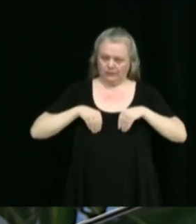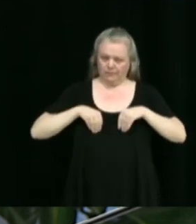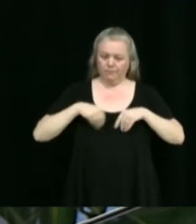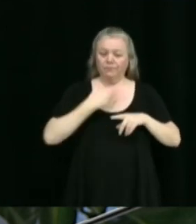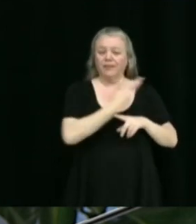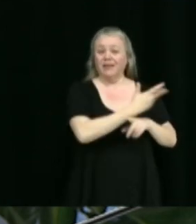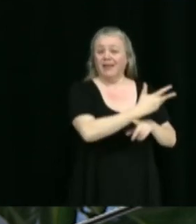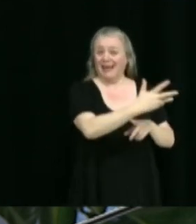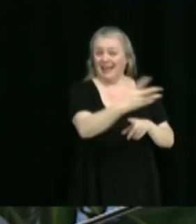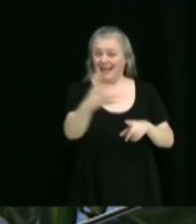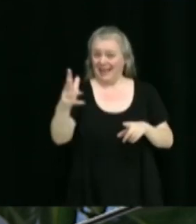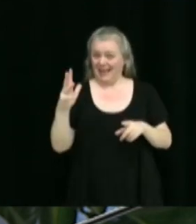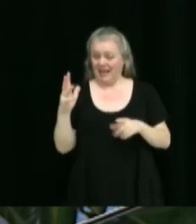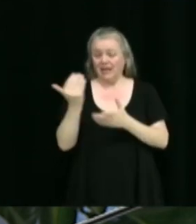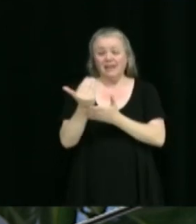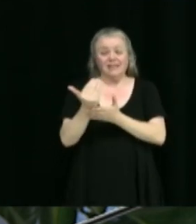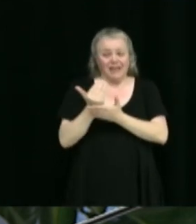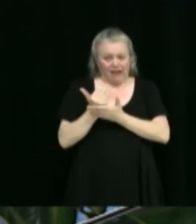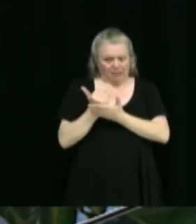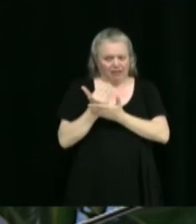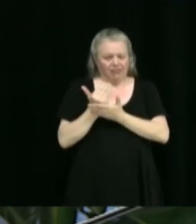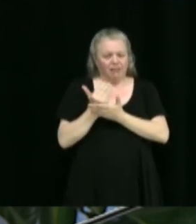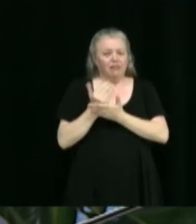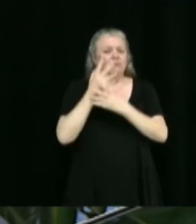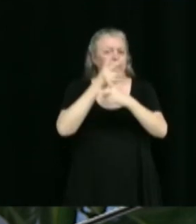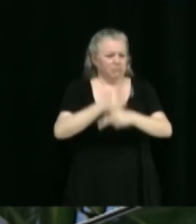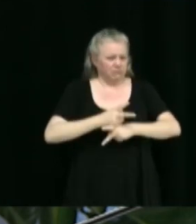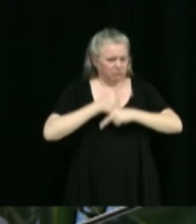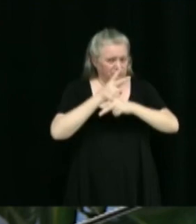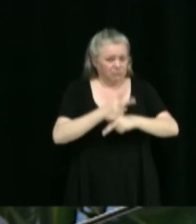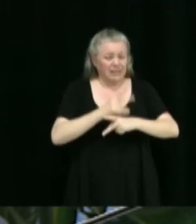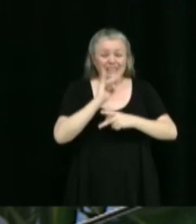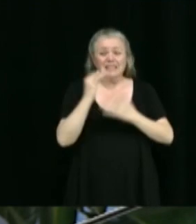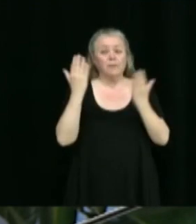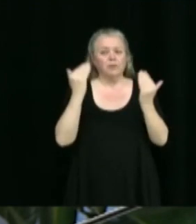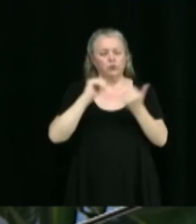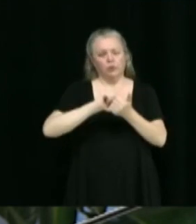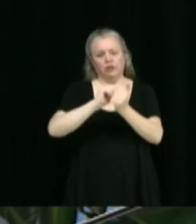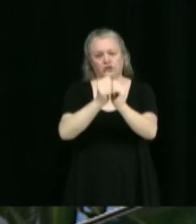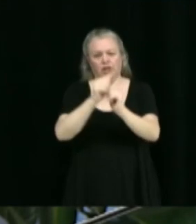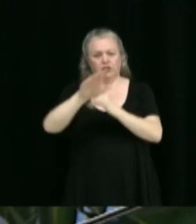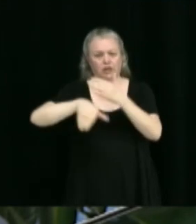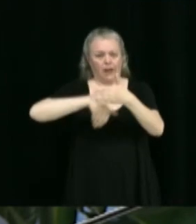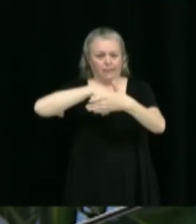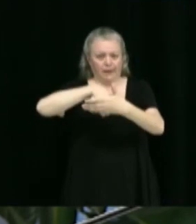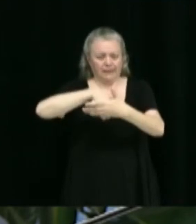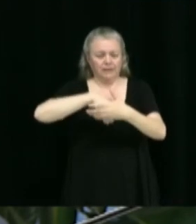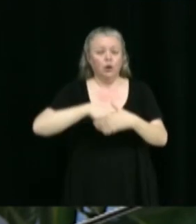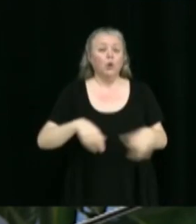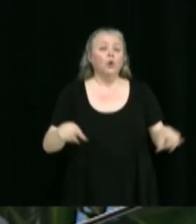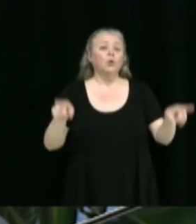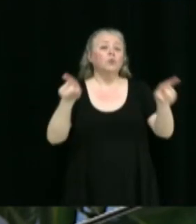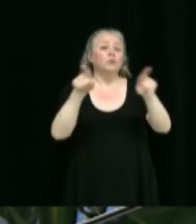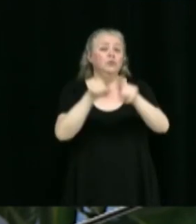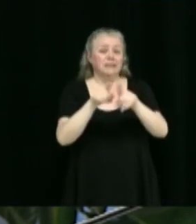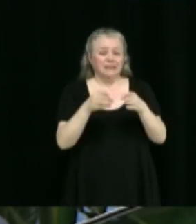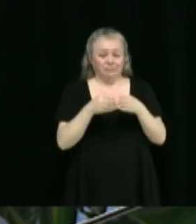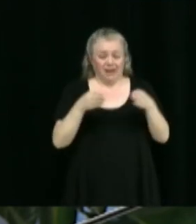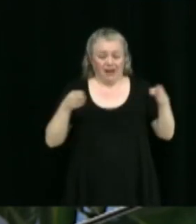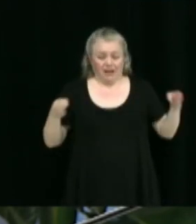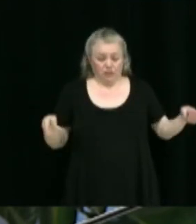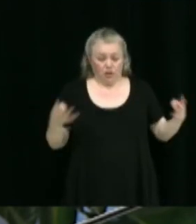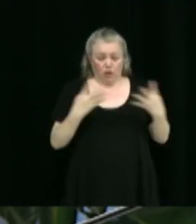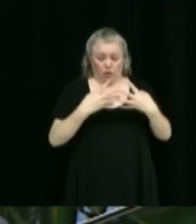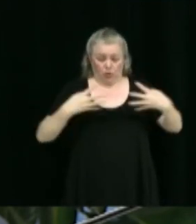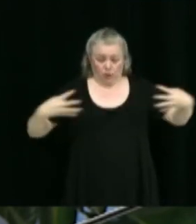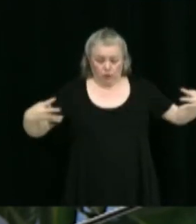être maintenue, entretenue et aux besoins remplacés. La largeur de chacun des deux segments de clôture porte ne doit pas excéder 5 mètres.